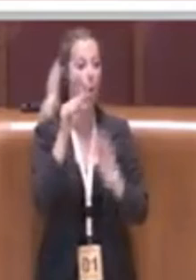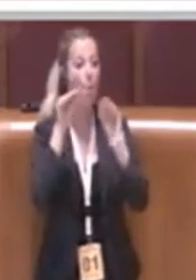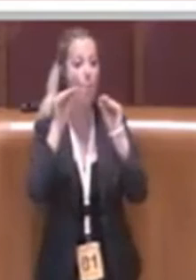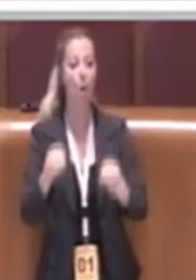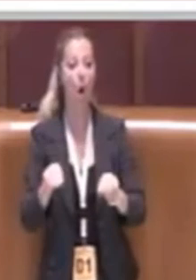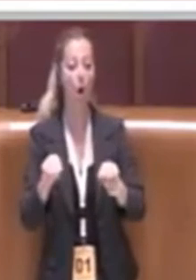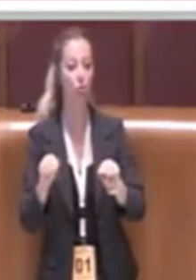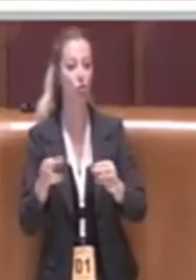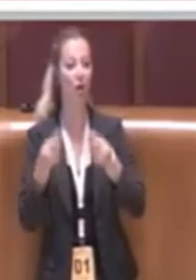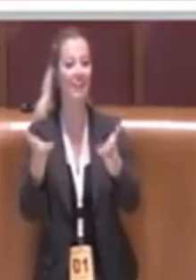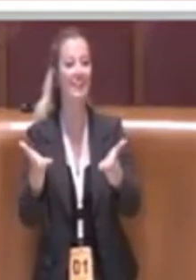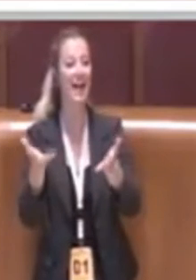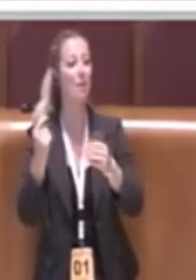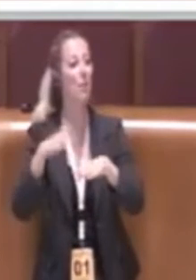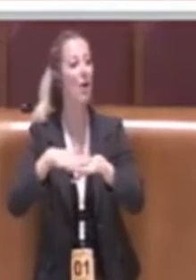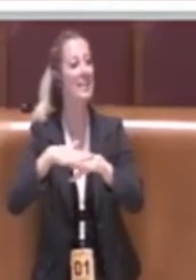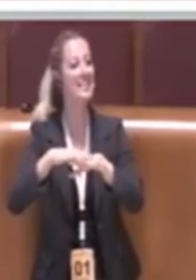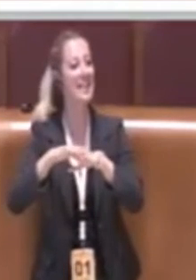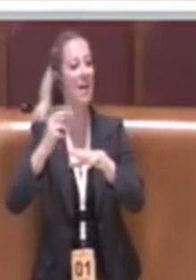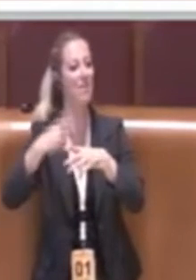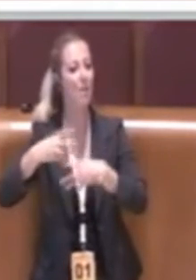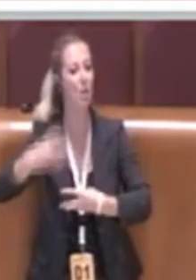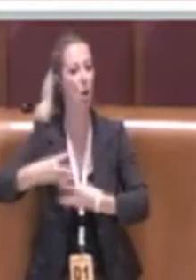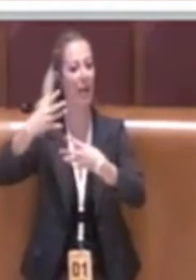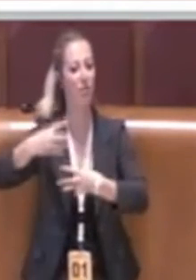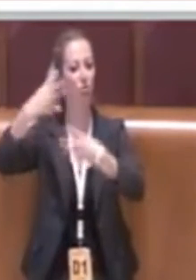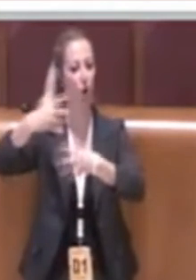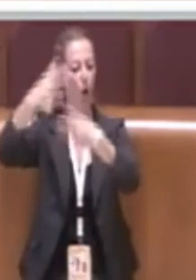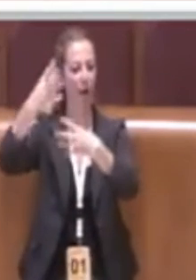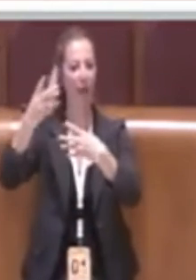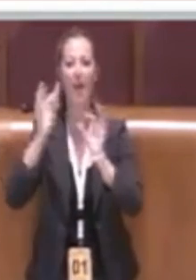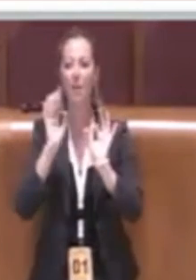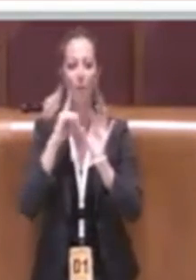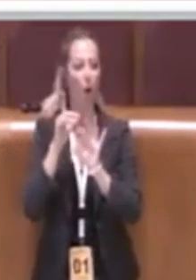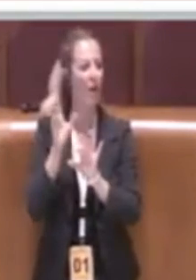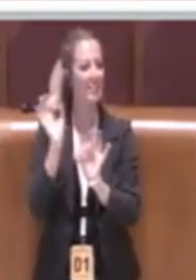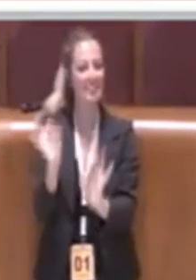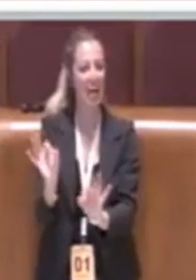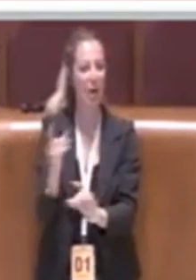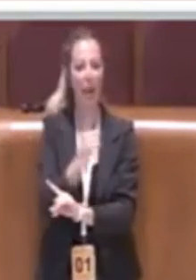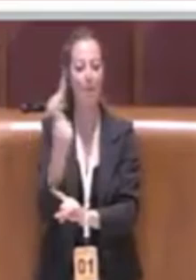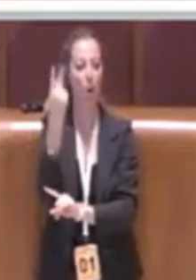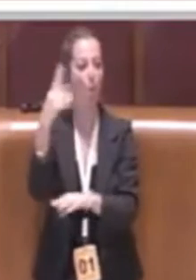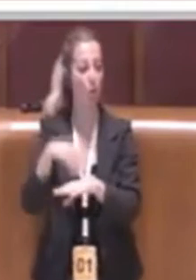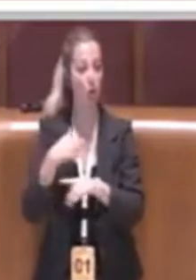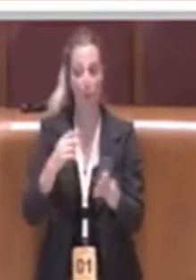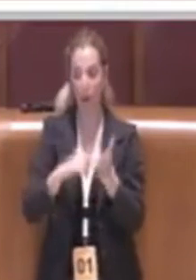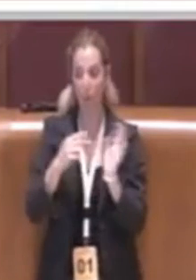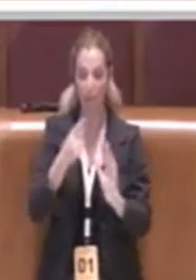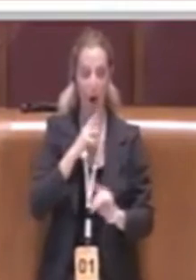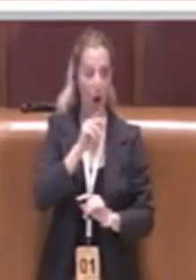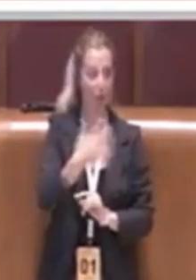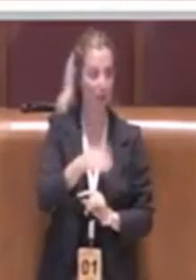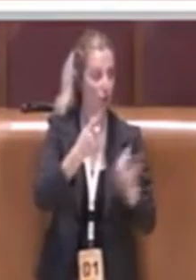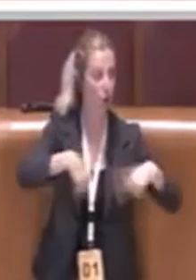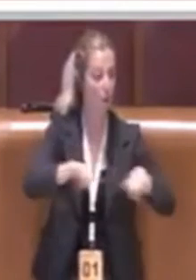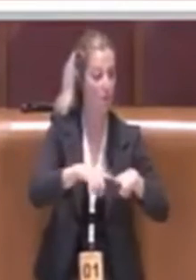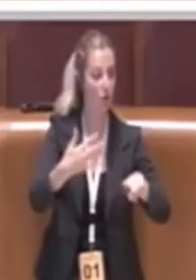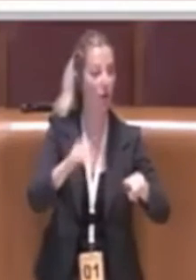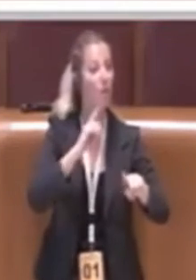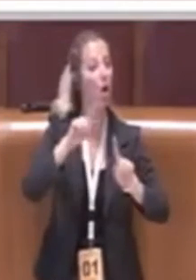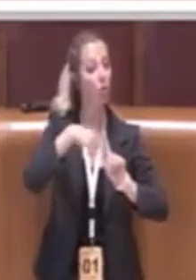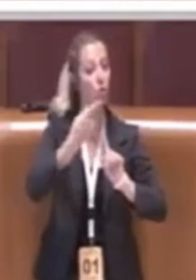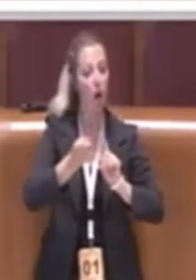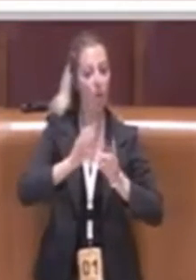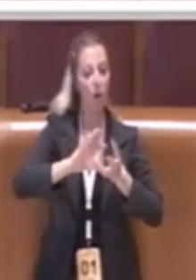riserva delle progressioni verticali e questo oggettivamente è un problema che io stesso ho rilevato in commissione e che poi ha fatto scaturire